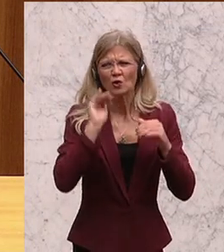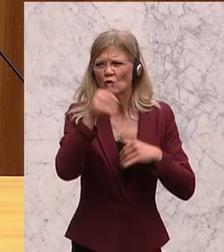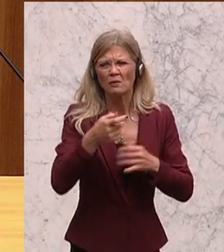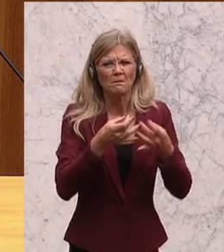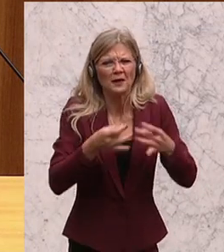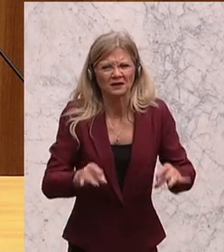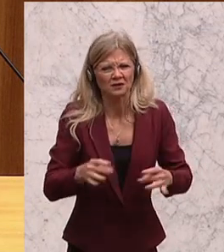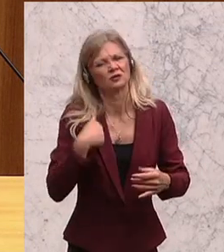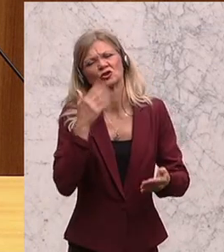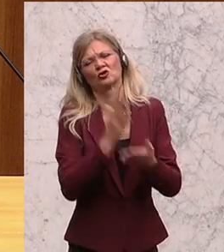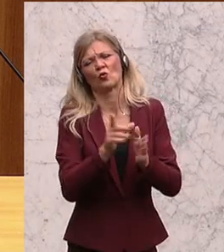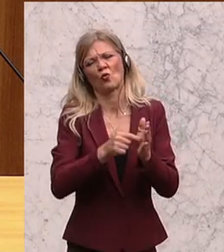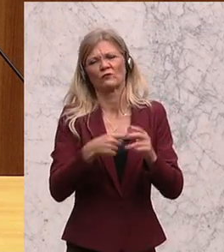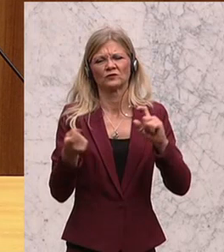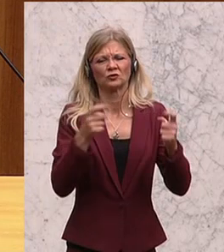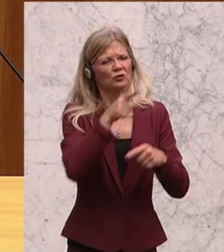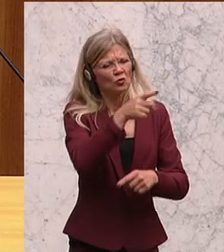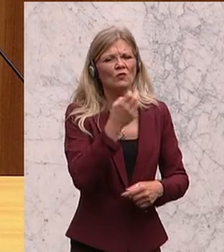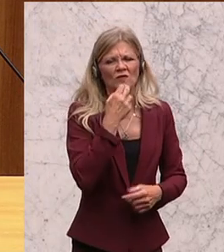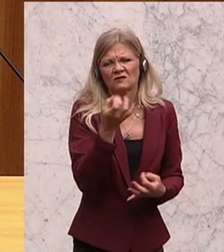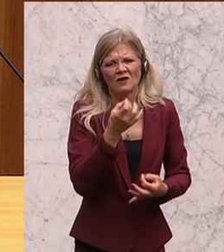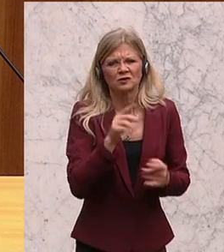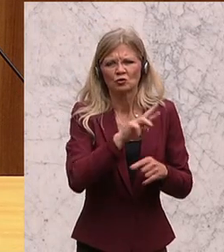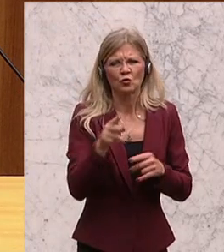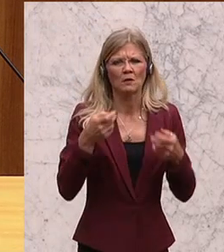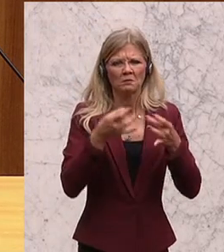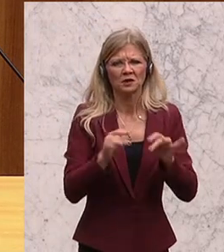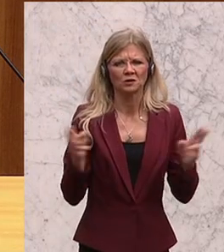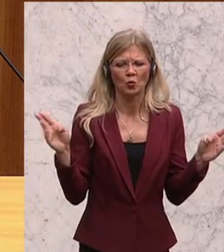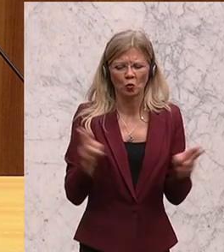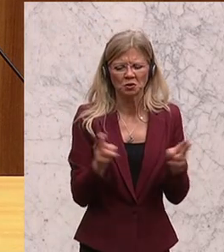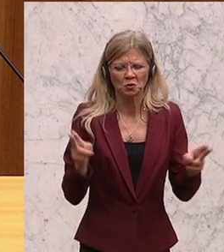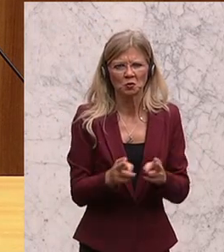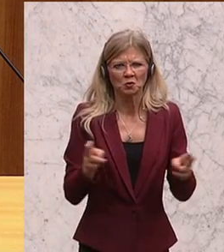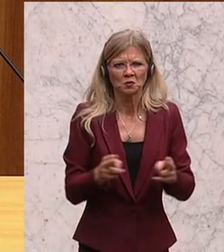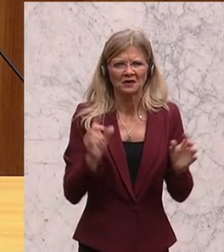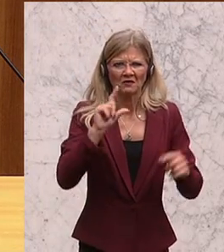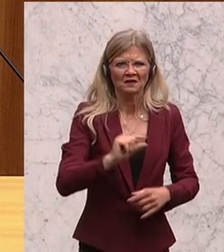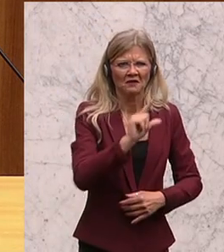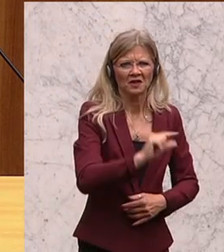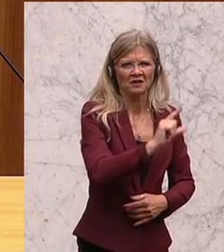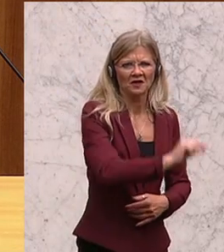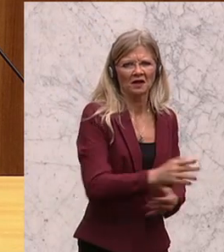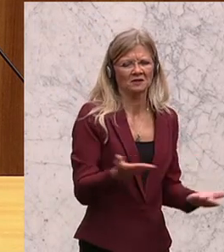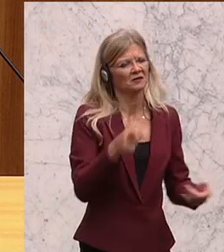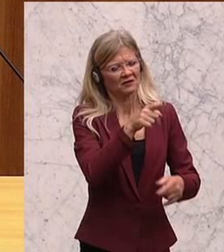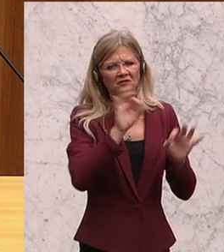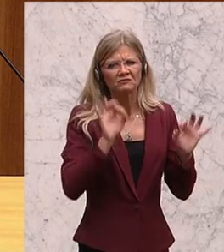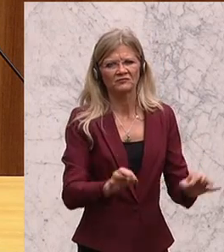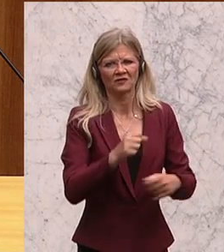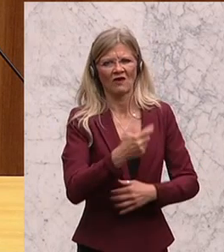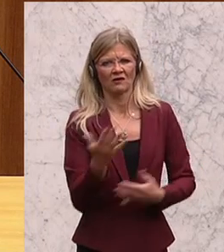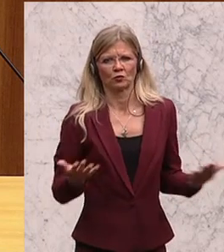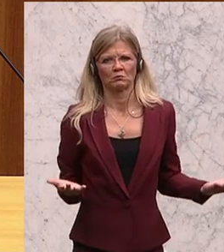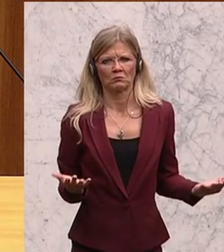kürzen am Ende des Tages und das ist ein Faktum. Also braucht man das, glaube ich, auch nicht weiter diskutieren. Man muss nur wiederholen, weil mit Ihrem Geschwurbel